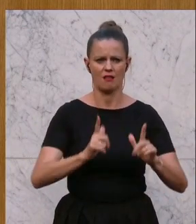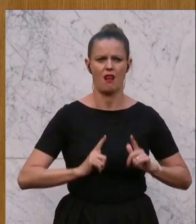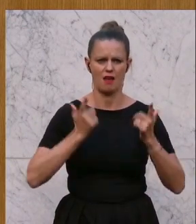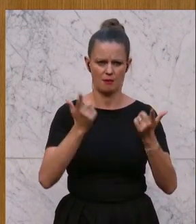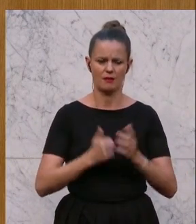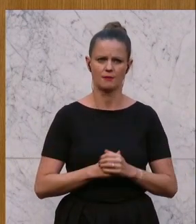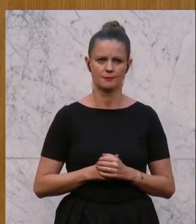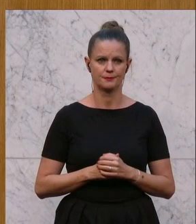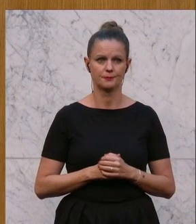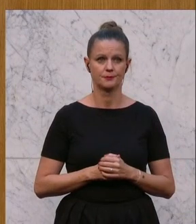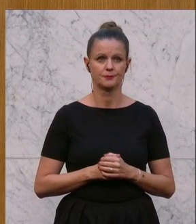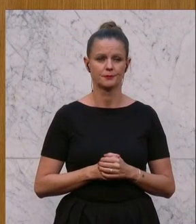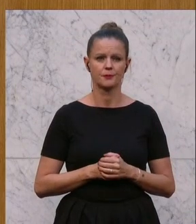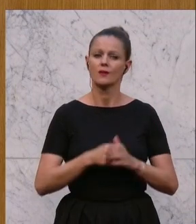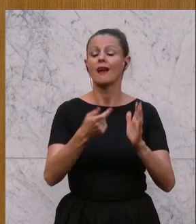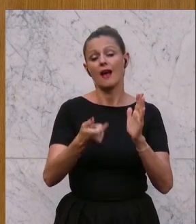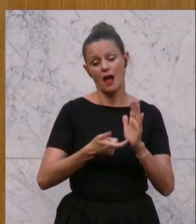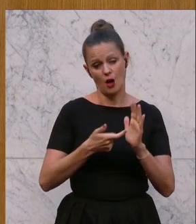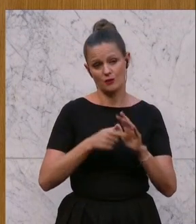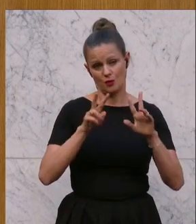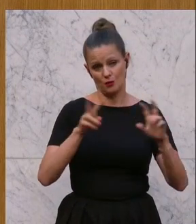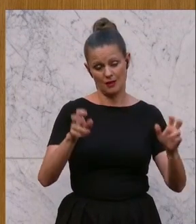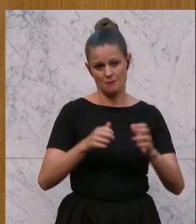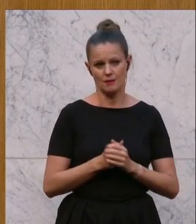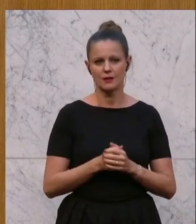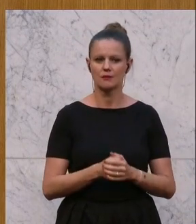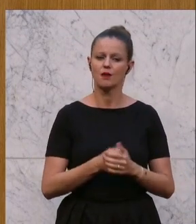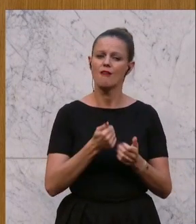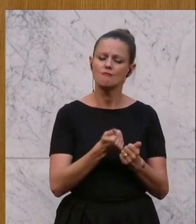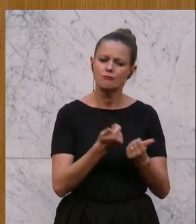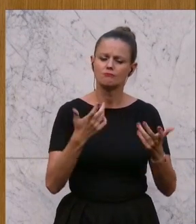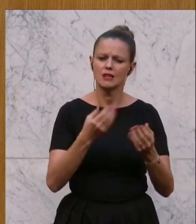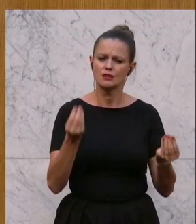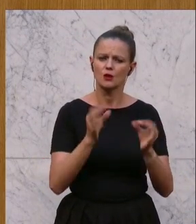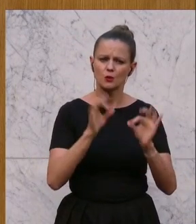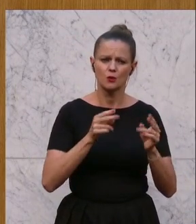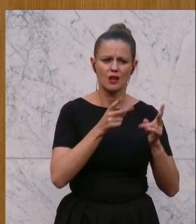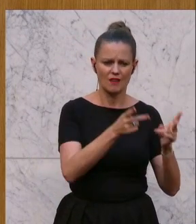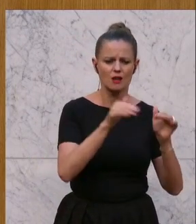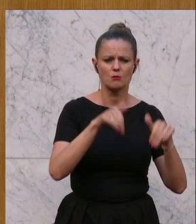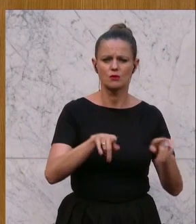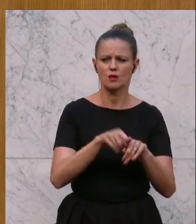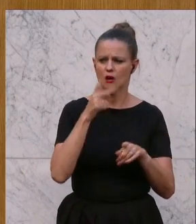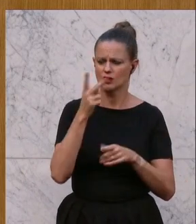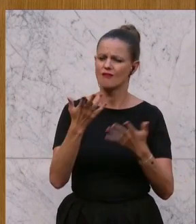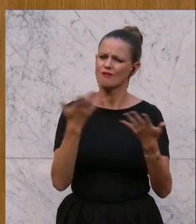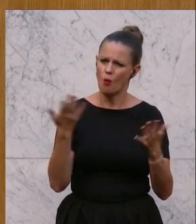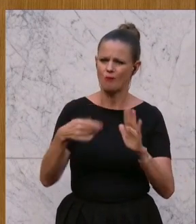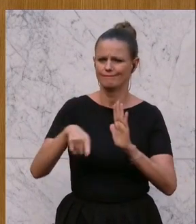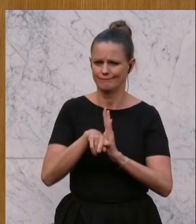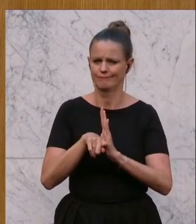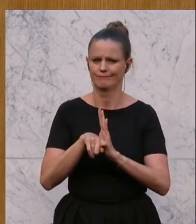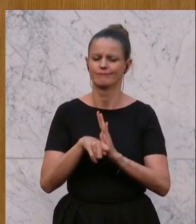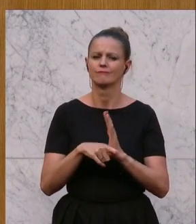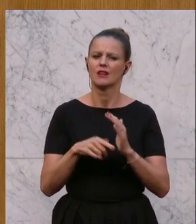zu machen. Ich komme zu den Herausforderungen. Vieles ist auf einem guten Weg, aber wir müssen auch dorthin schauen, wo wir tatsächlich größere Defizite zu